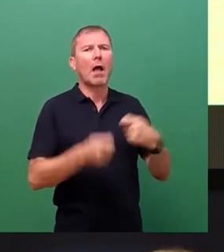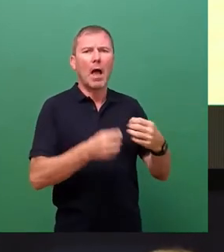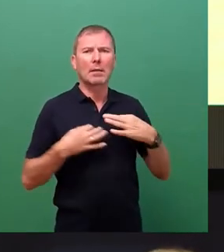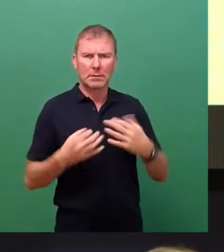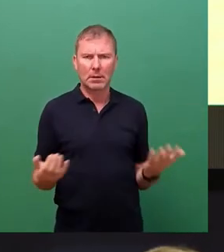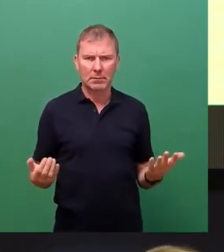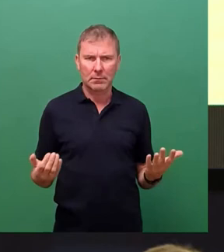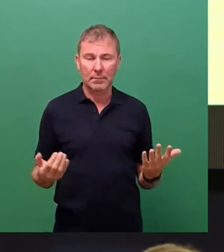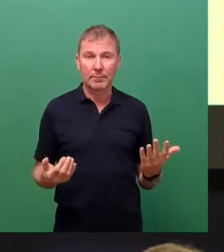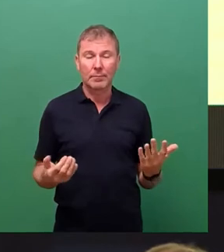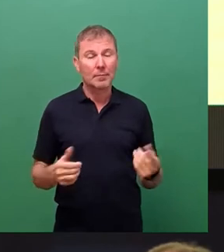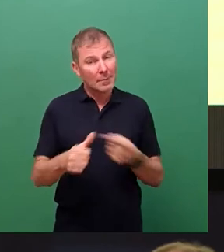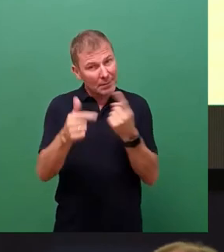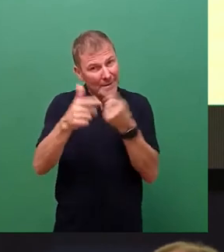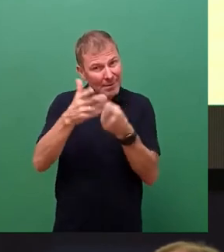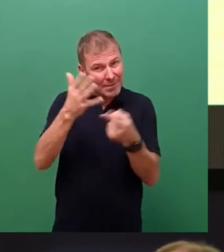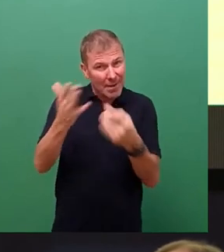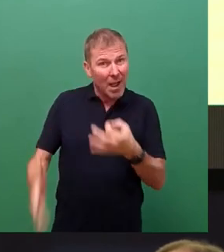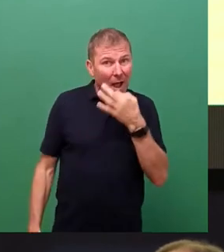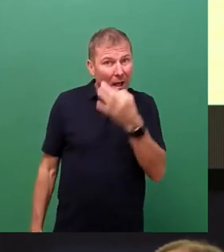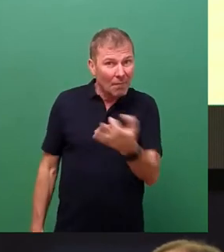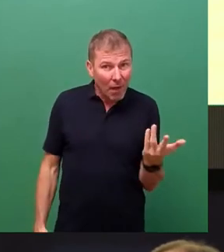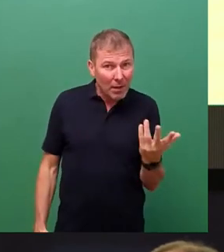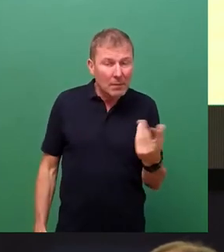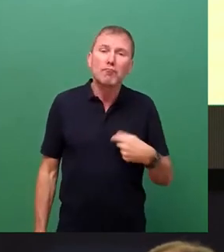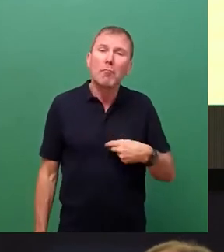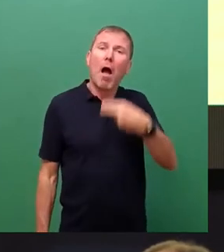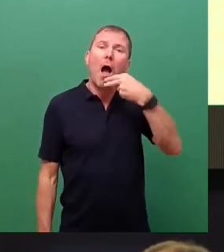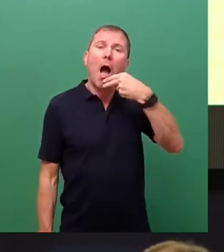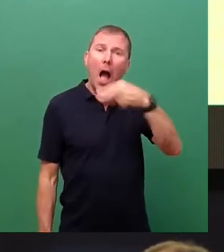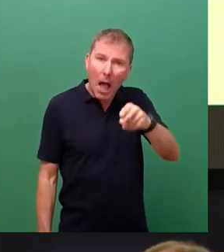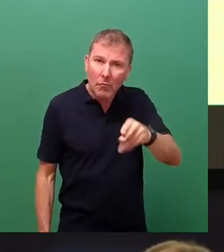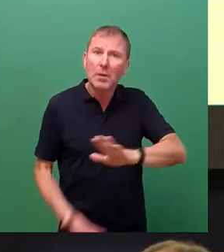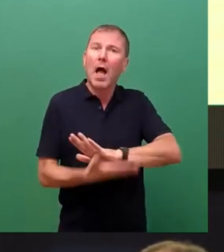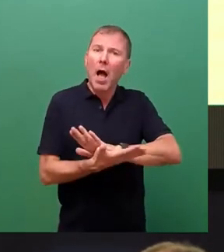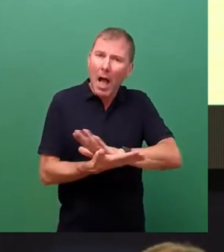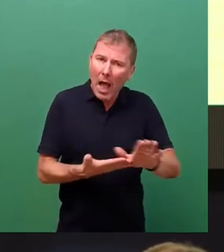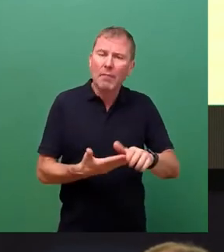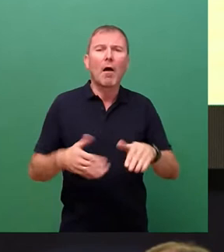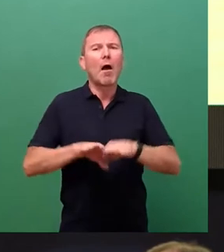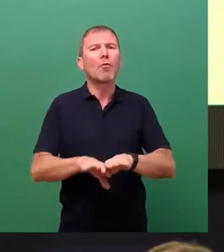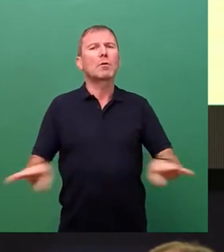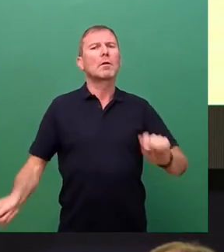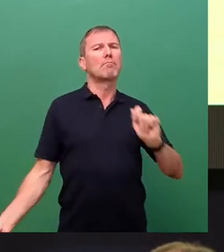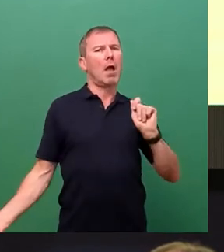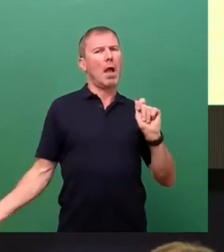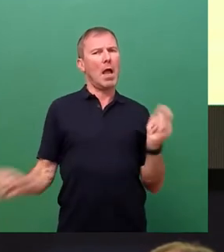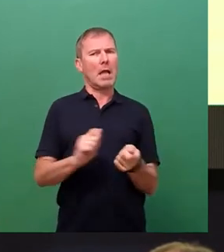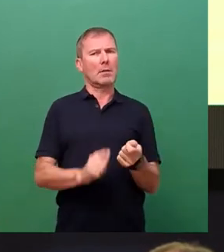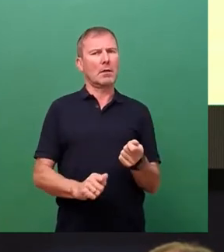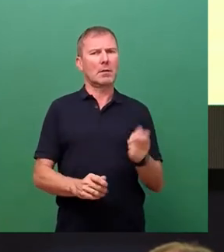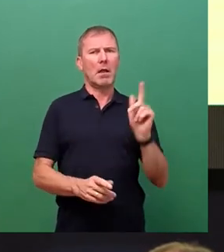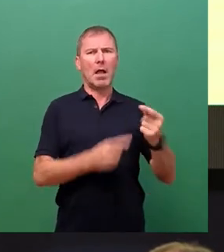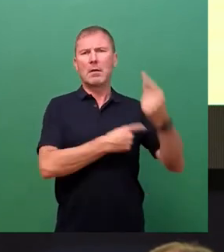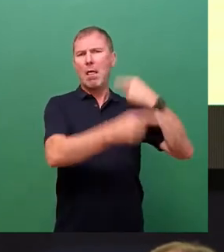Antworten auf diese Fragen sollten, nein müssen, grundlegend andere sein, als in den vergangenen